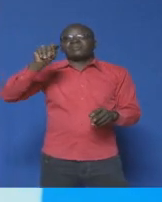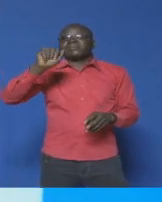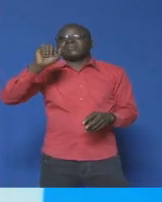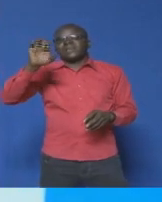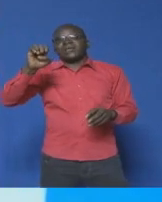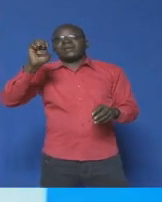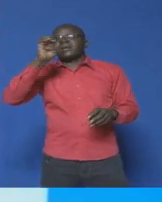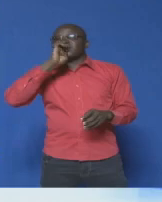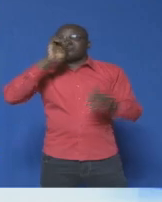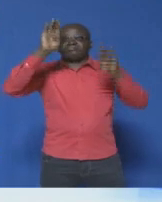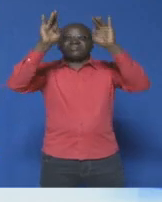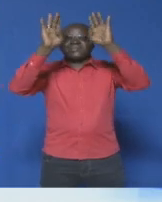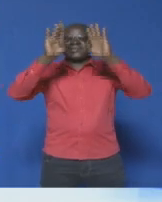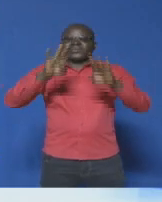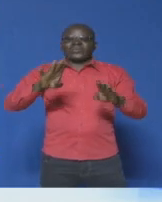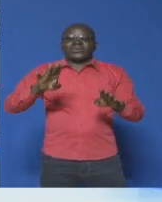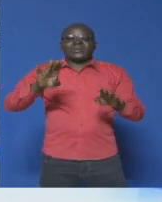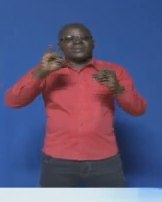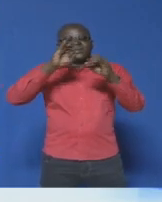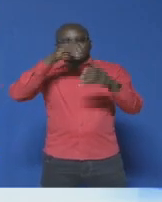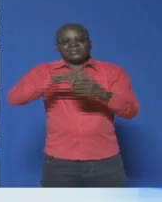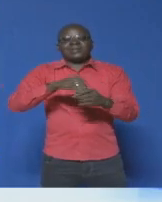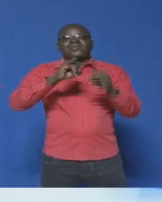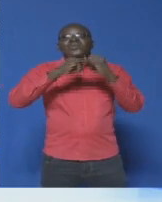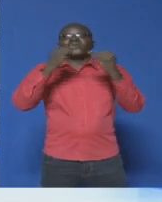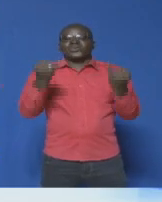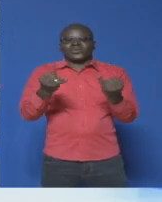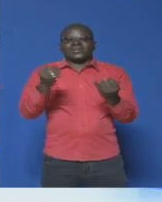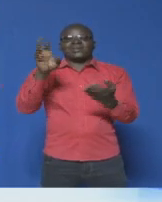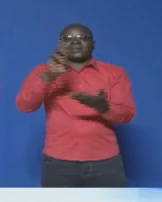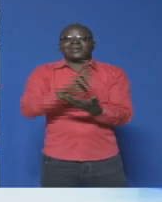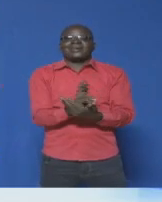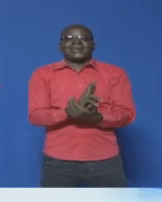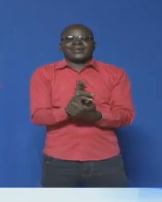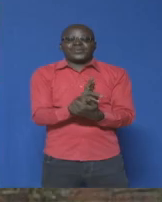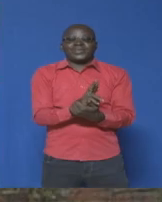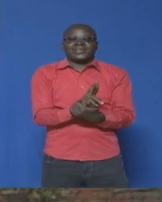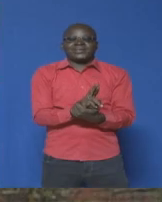sujets. La revue de presse est signée Abdoul Rasmanezongo.